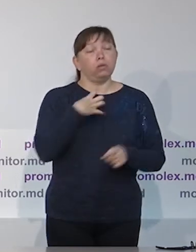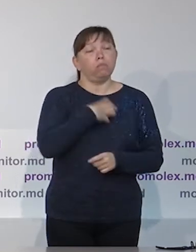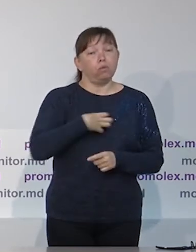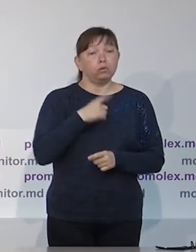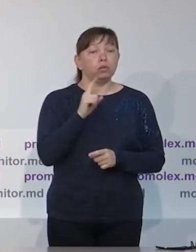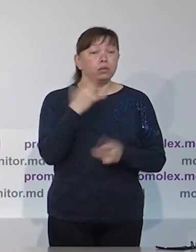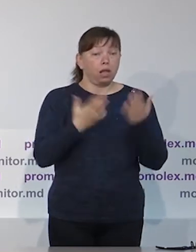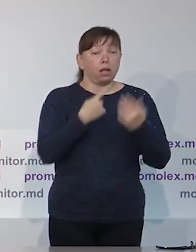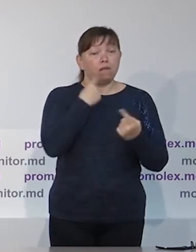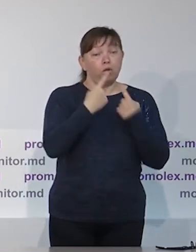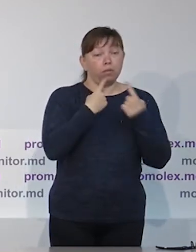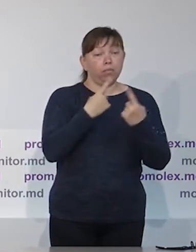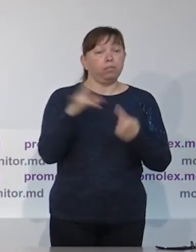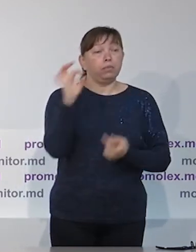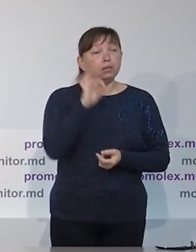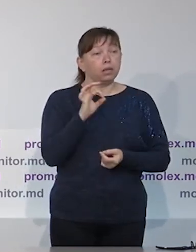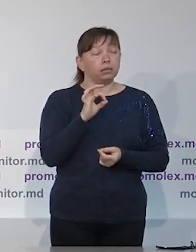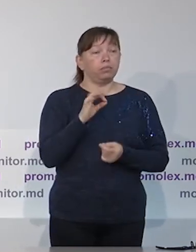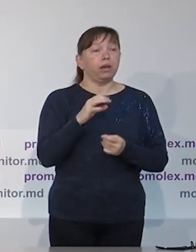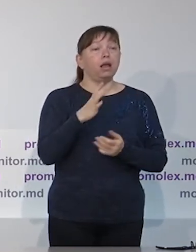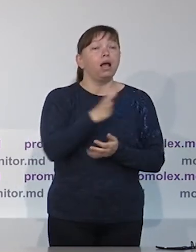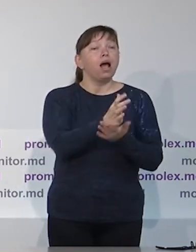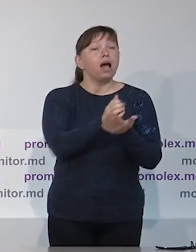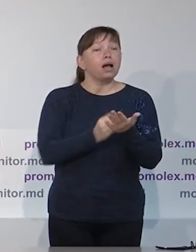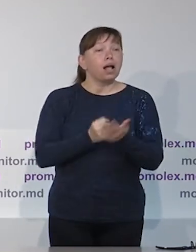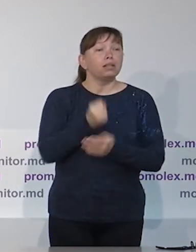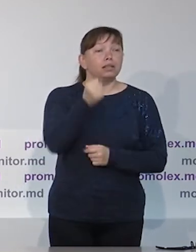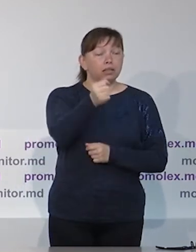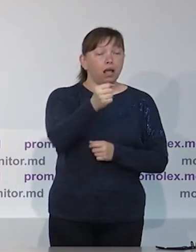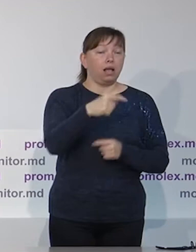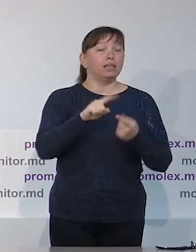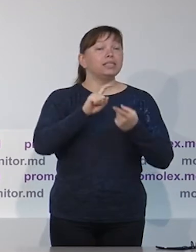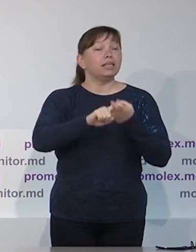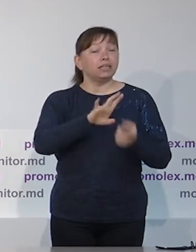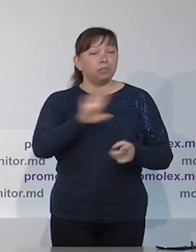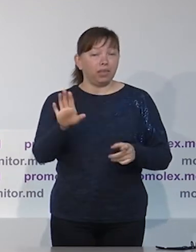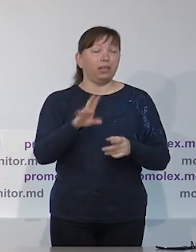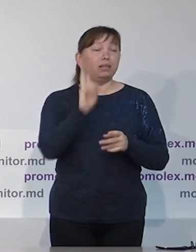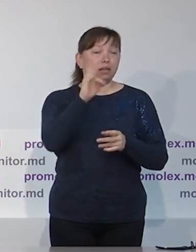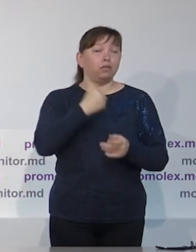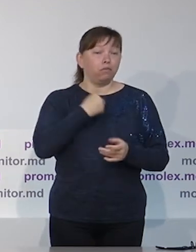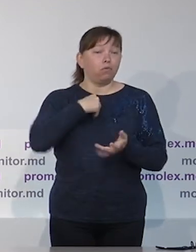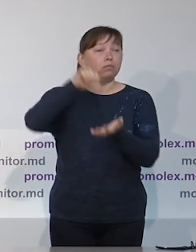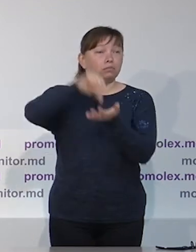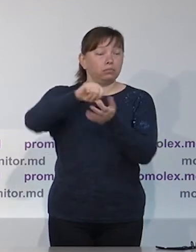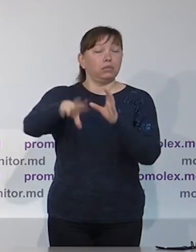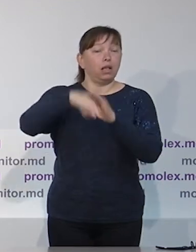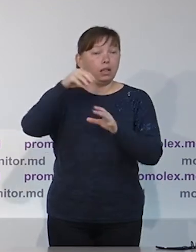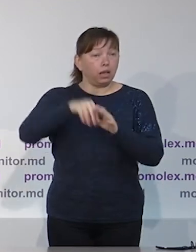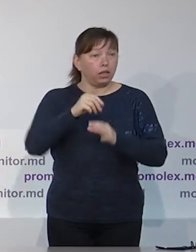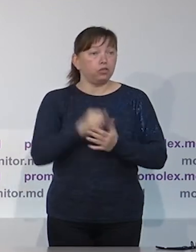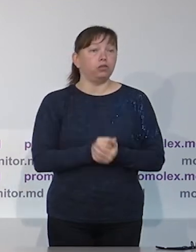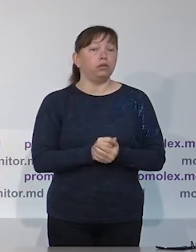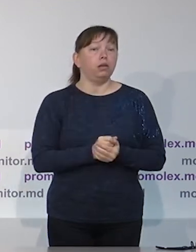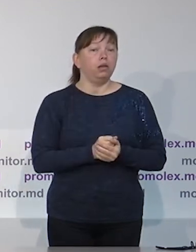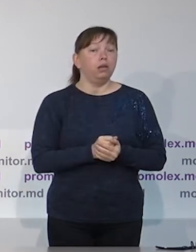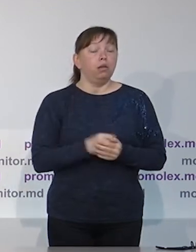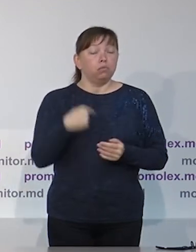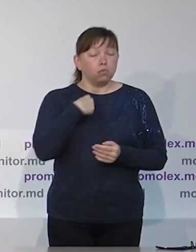географическое распределение для создания политической партии. Это важный аспект, потому что если мы говорим о